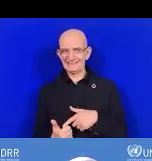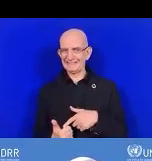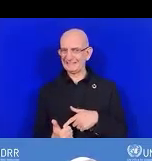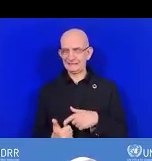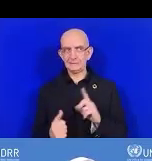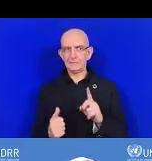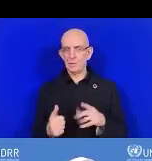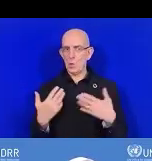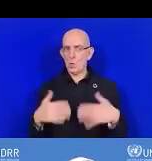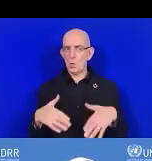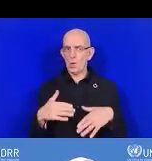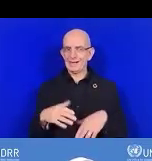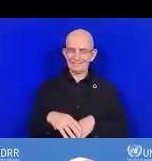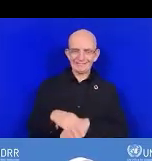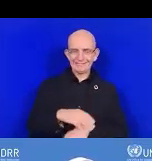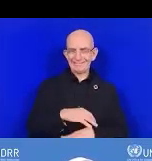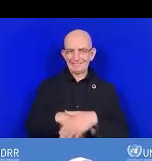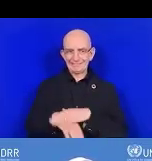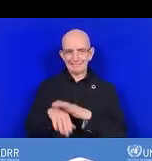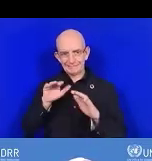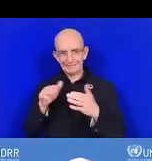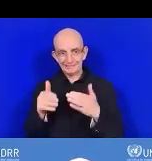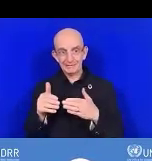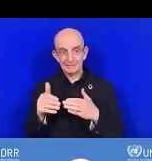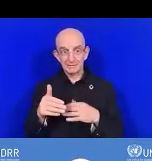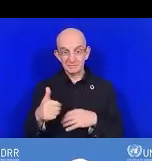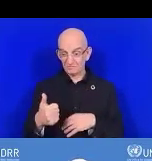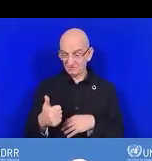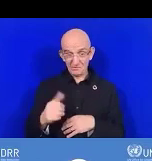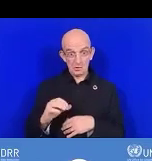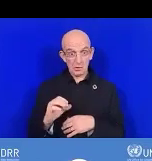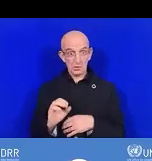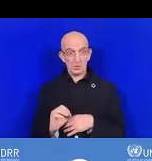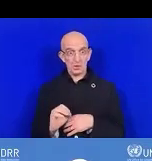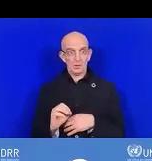sera un priori. Vous devez décider, vous devez vous améliorer.